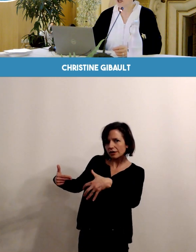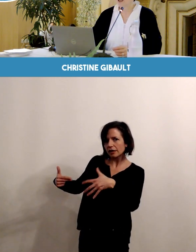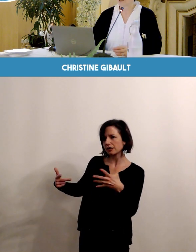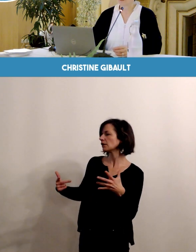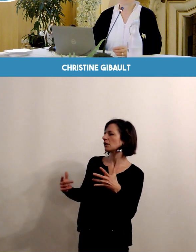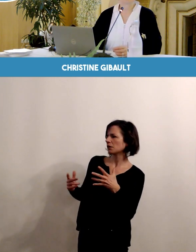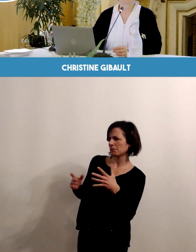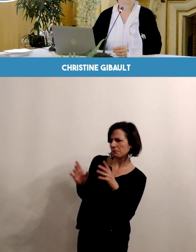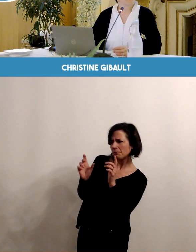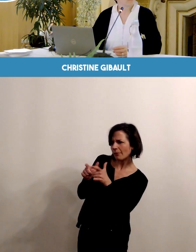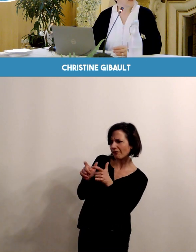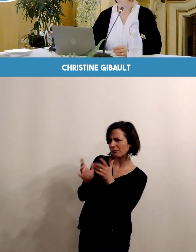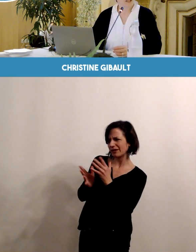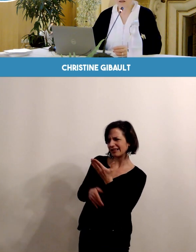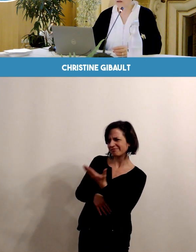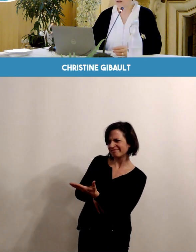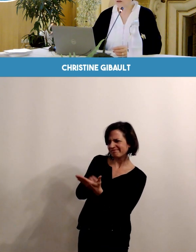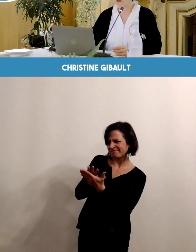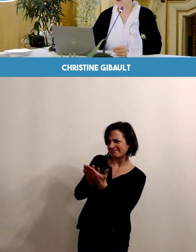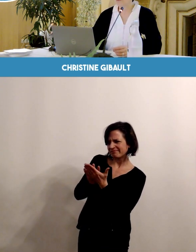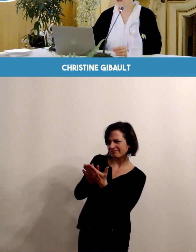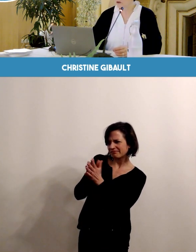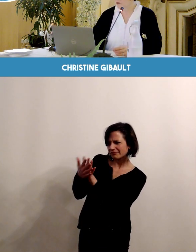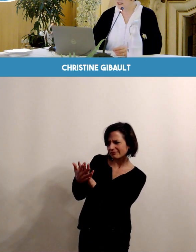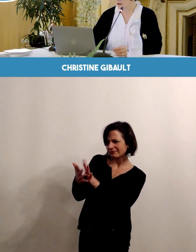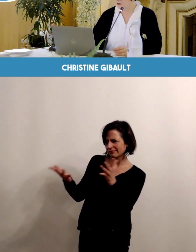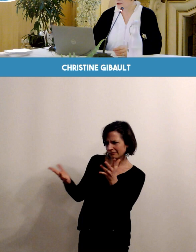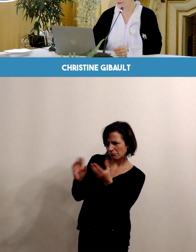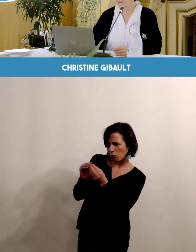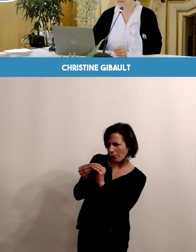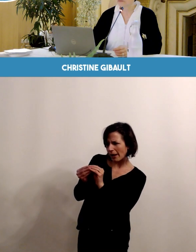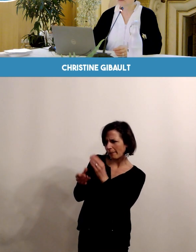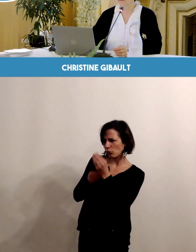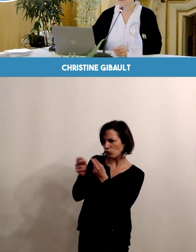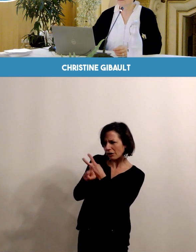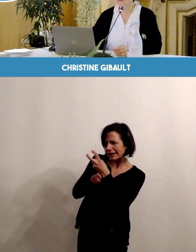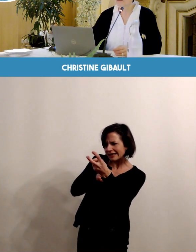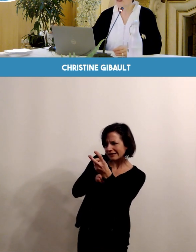pour adapter le suivi en conséquence.